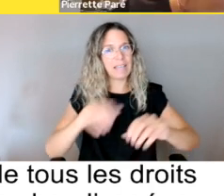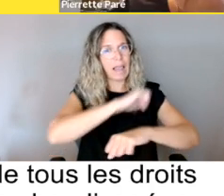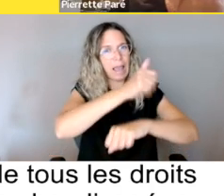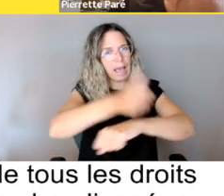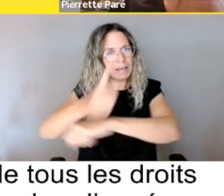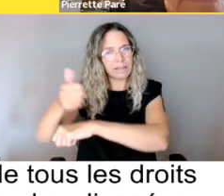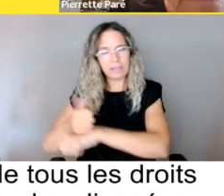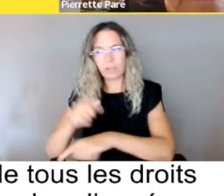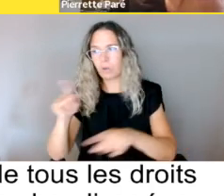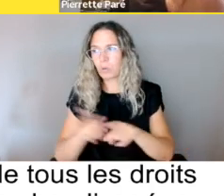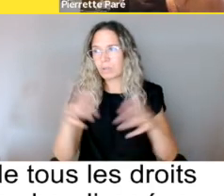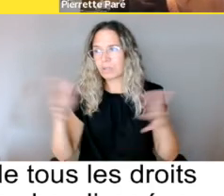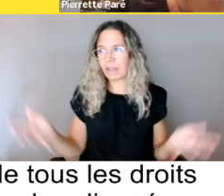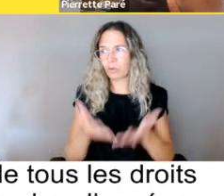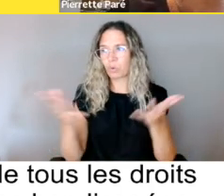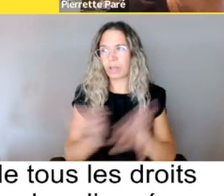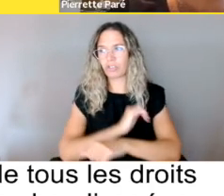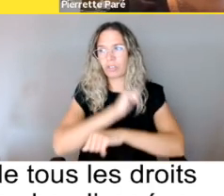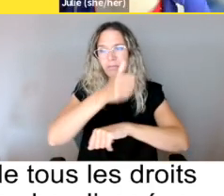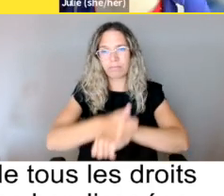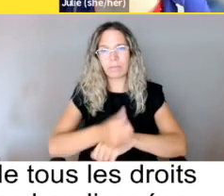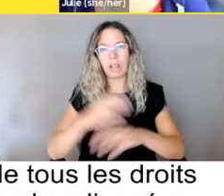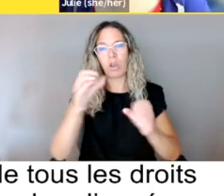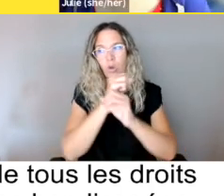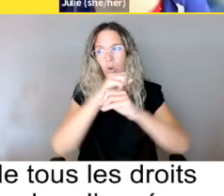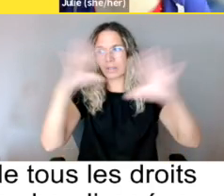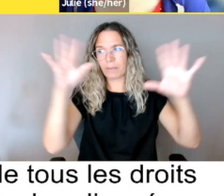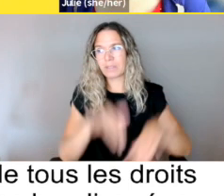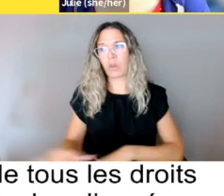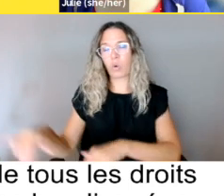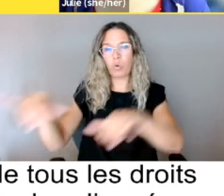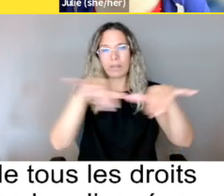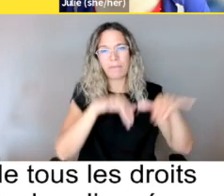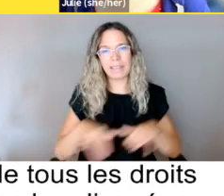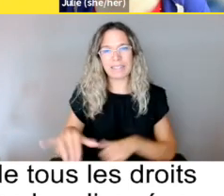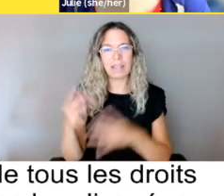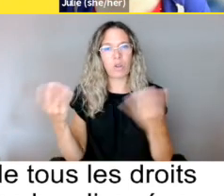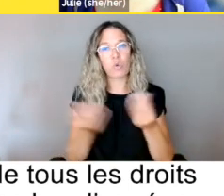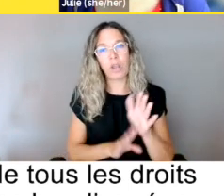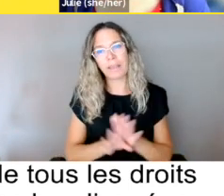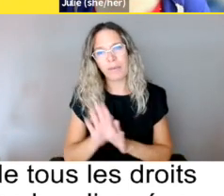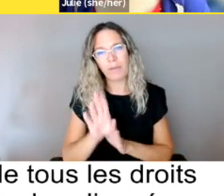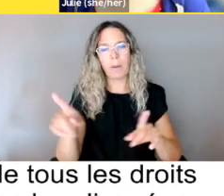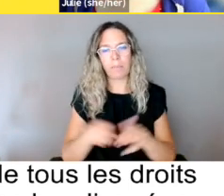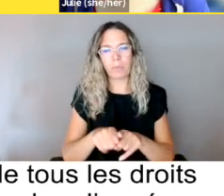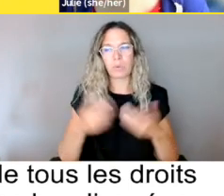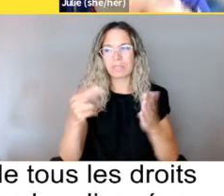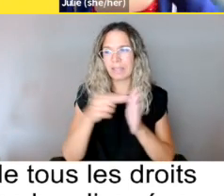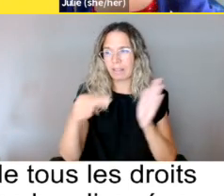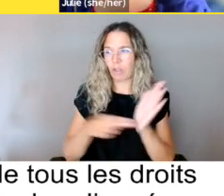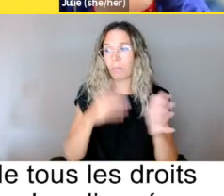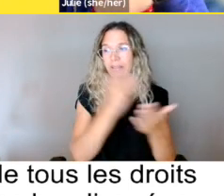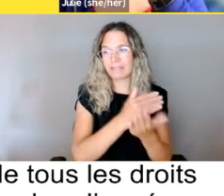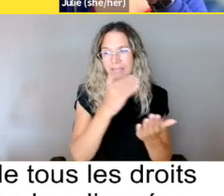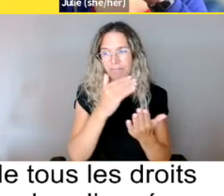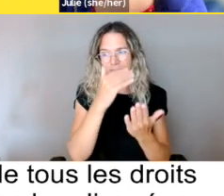et encourager l'incorporation de la conception universelle dans le développement des normes et directives. Ça,